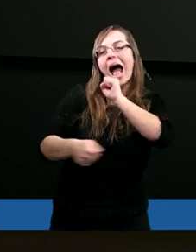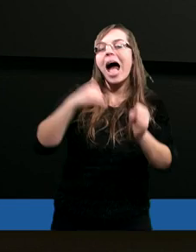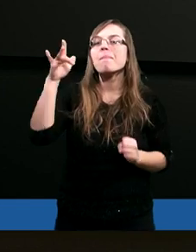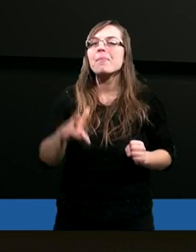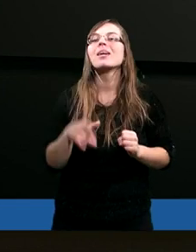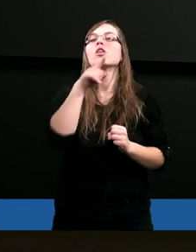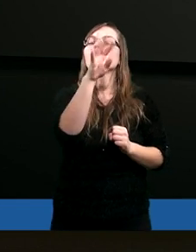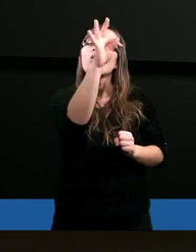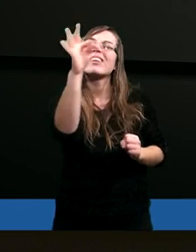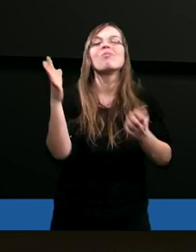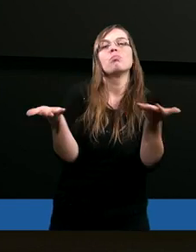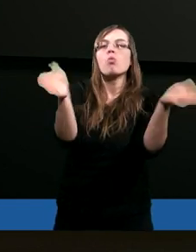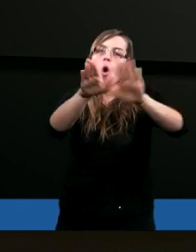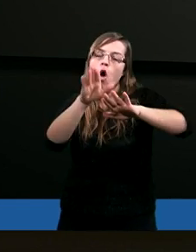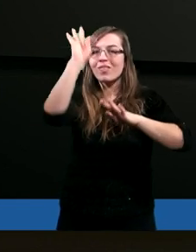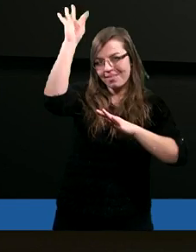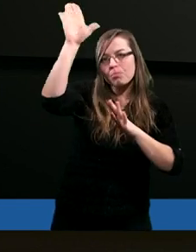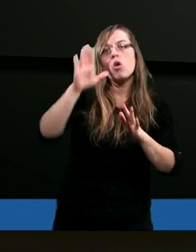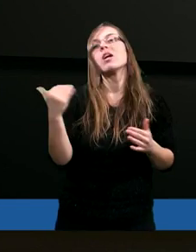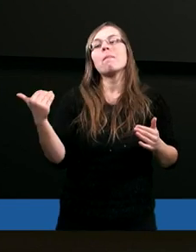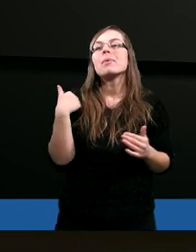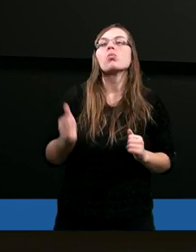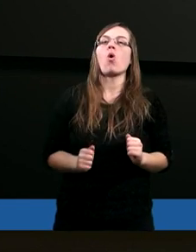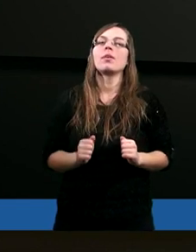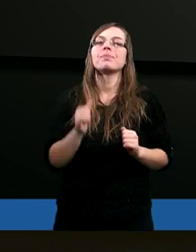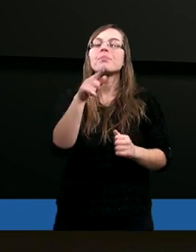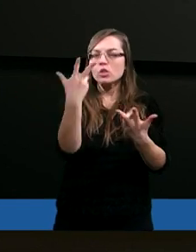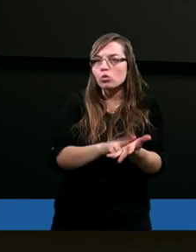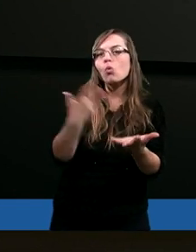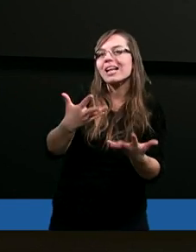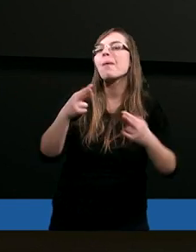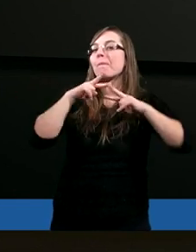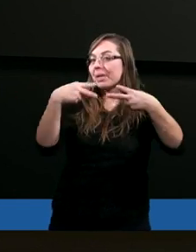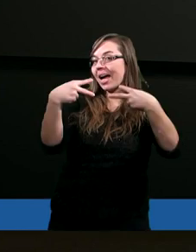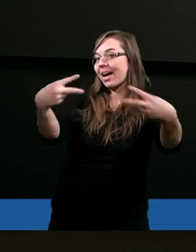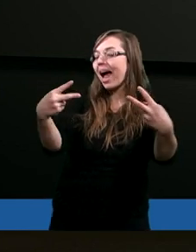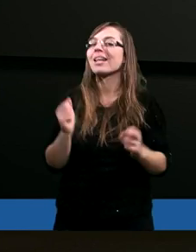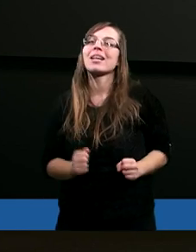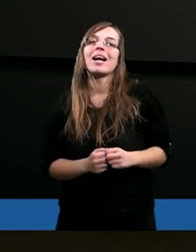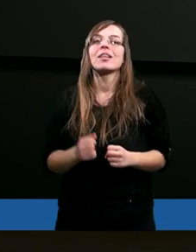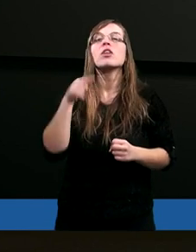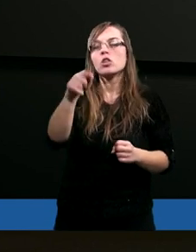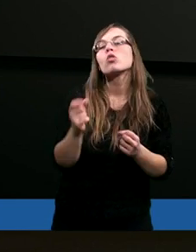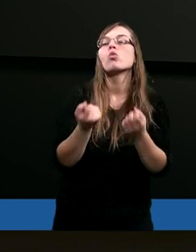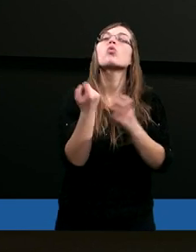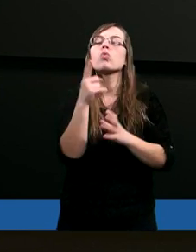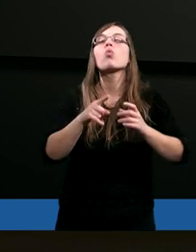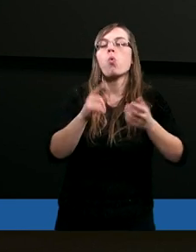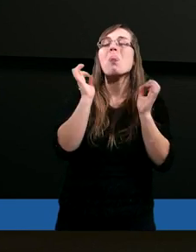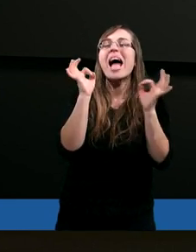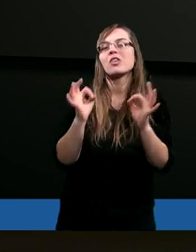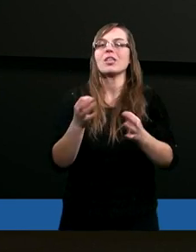to Jego błogosławieństwo, które chce nam przekazać, mógł skutecznie